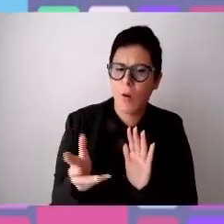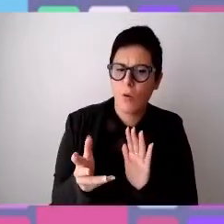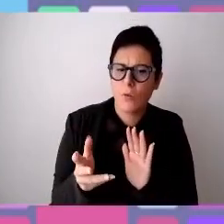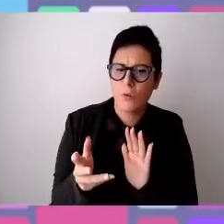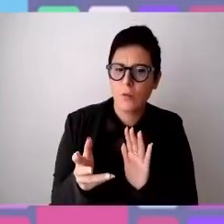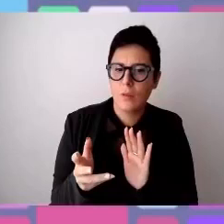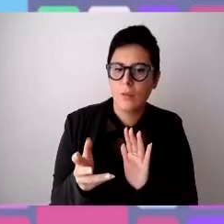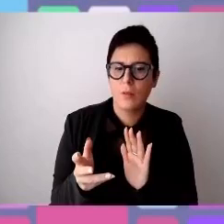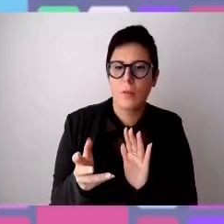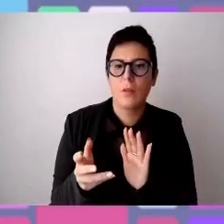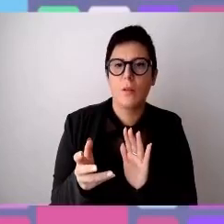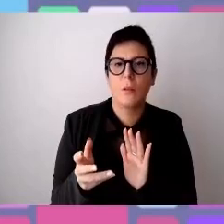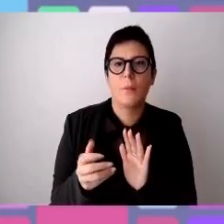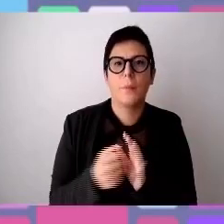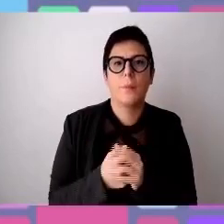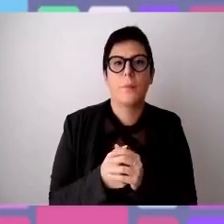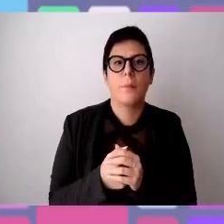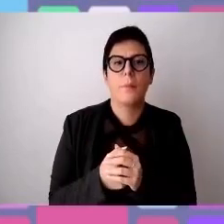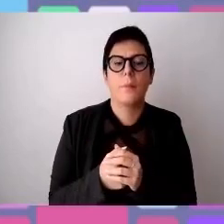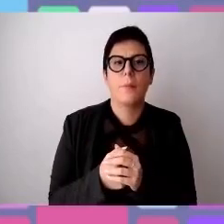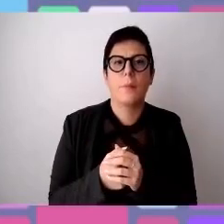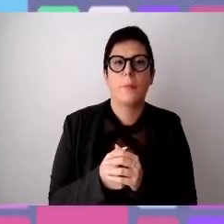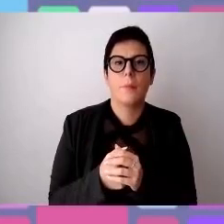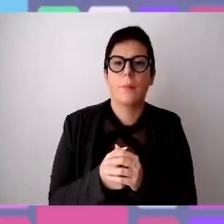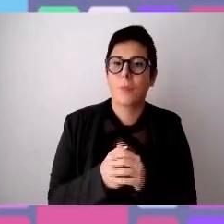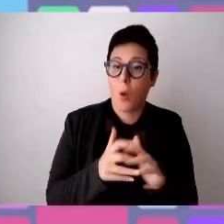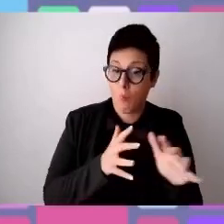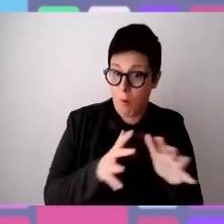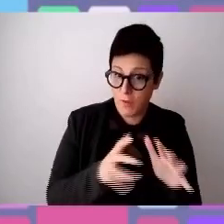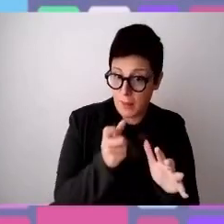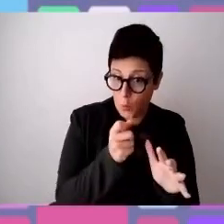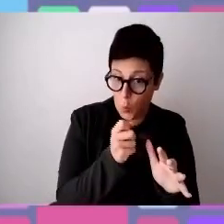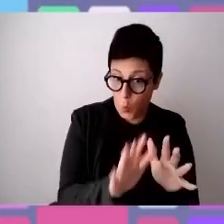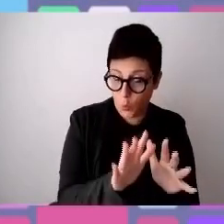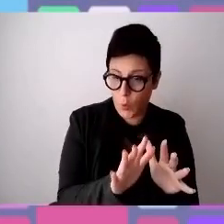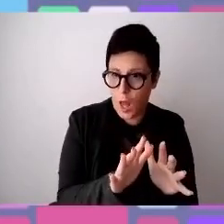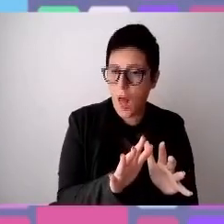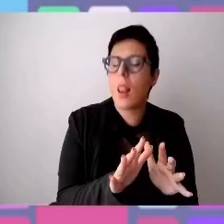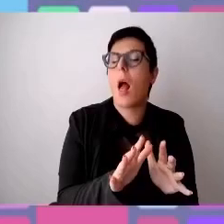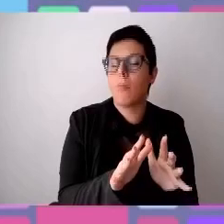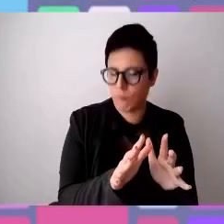secondo me, sia da un movimento culturale che sta alla base, che deve